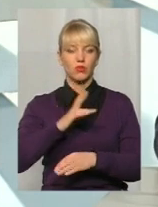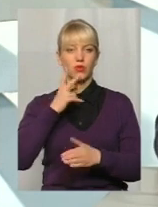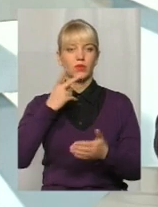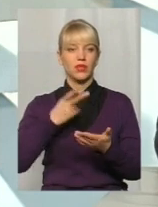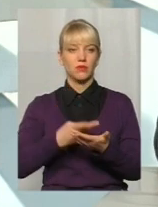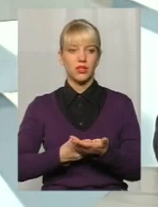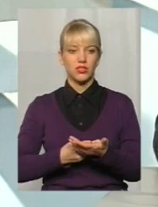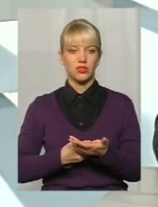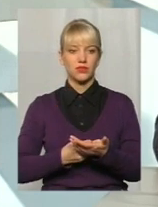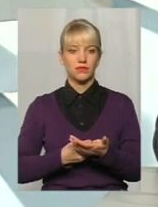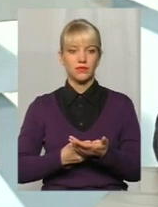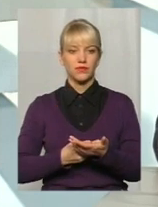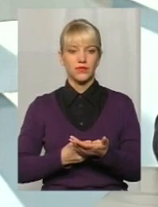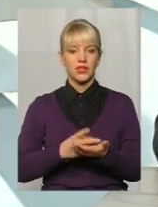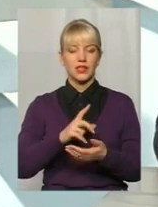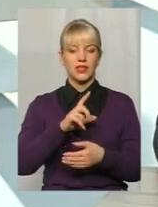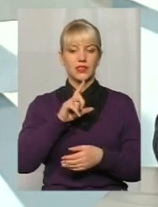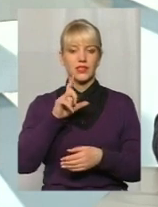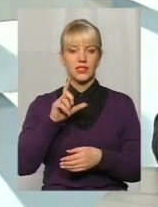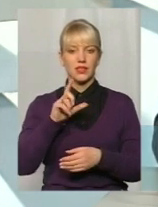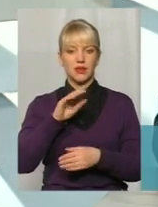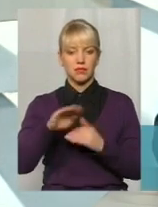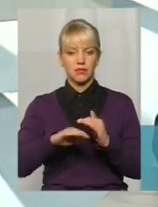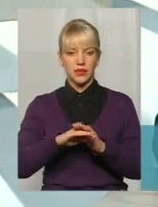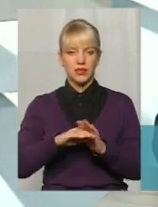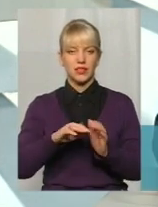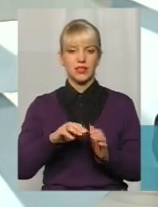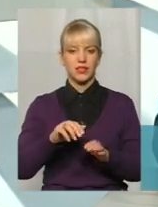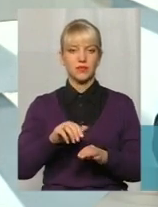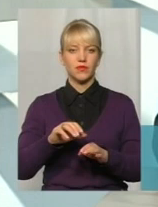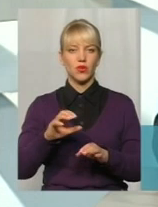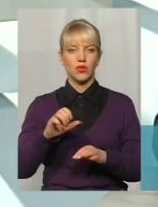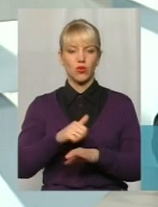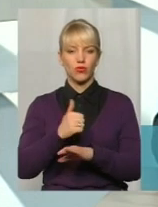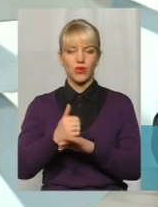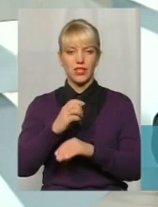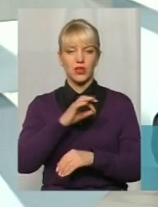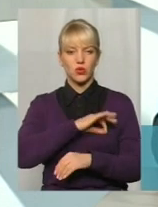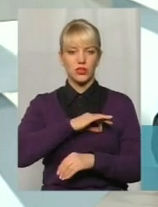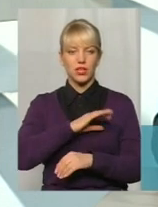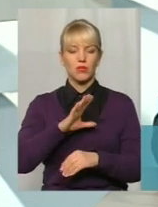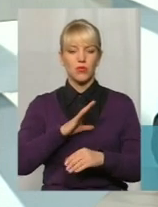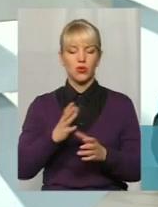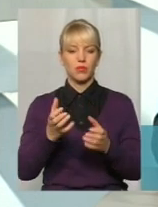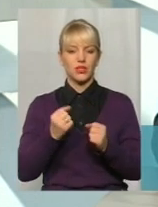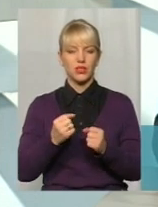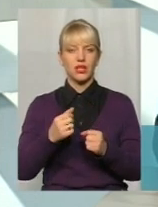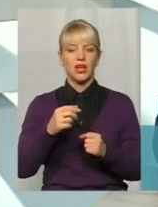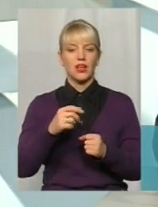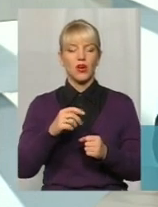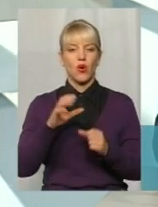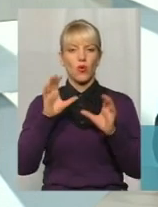за підгідою Міністерства юстиції, було прийнято також зміни до Кодексу про адмінправопорушення, де